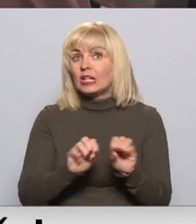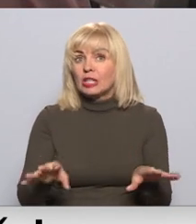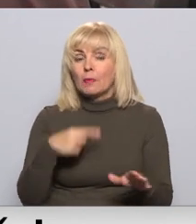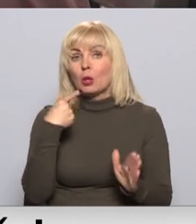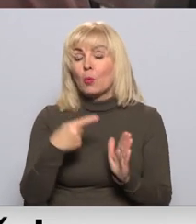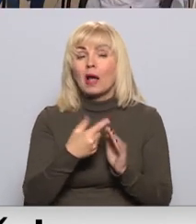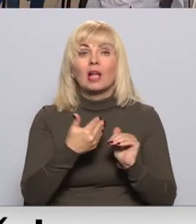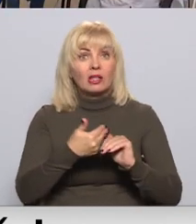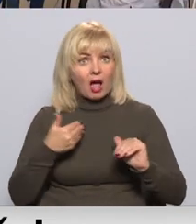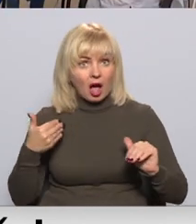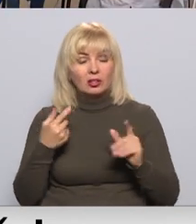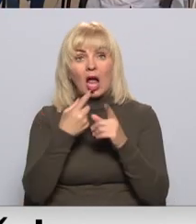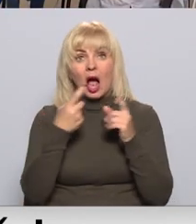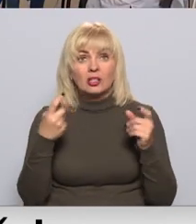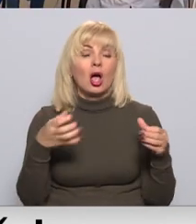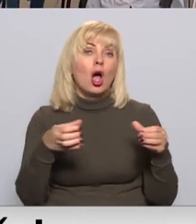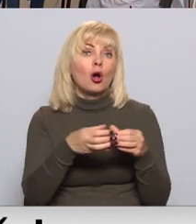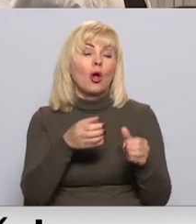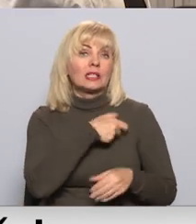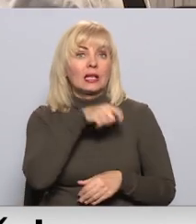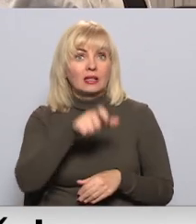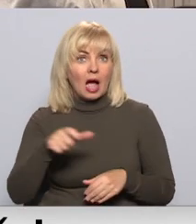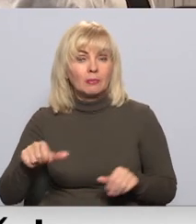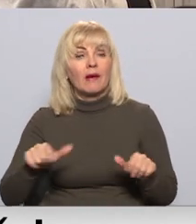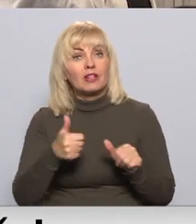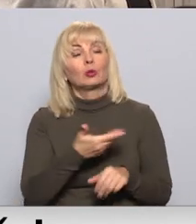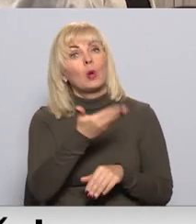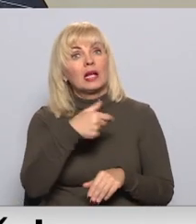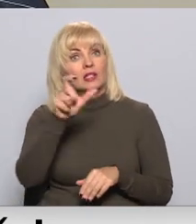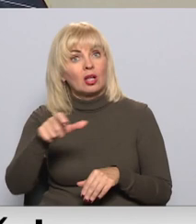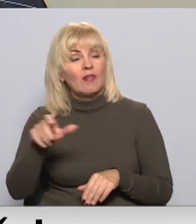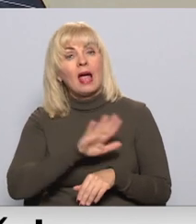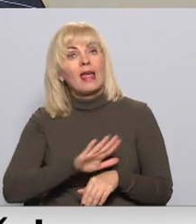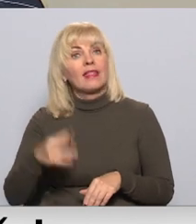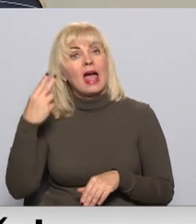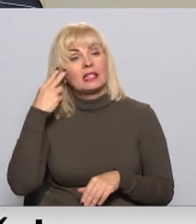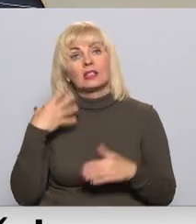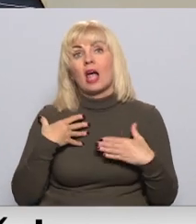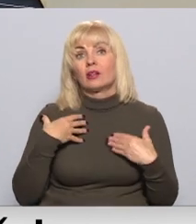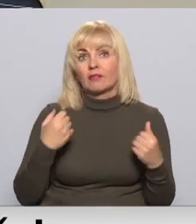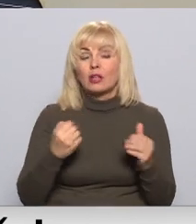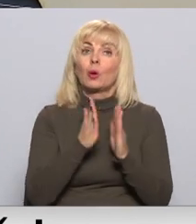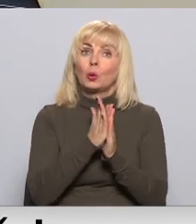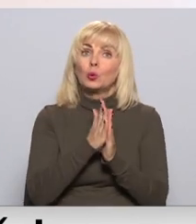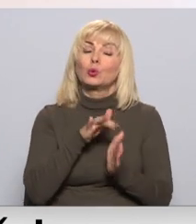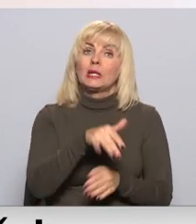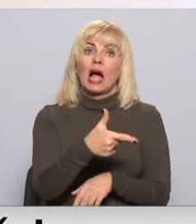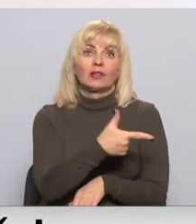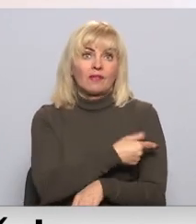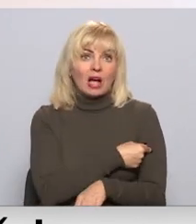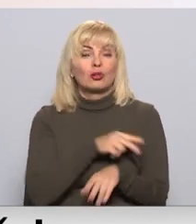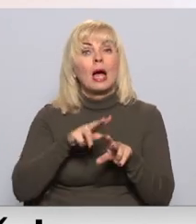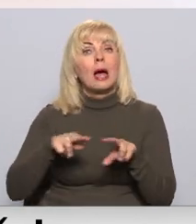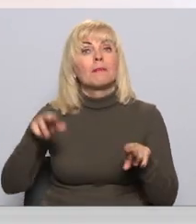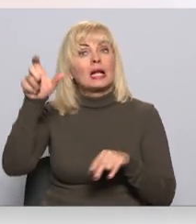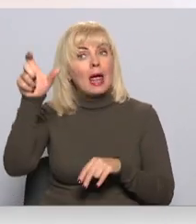noteikt jau ātrāk, atzene arī koalīcijas deputāti. Vienlaiks aicinot cilvēkus neriskēt ar veselību un vakcinēties. Premjēram ir